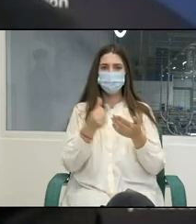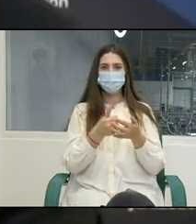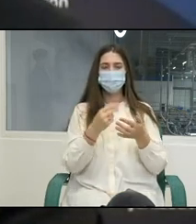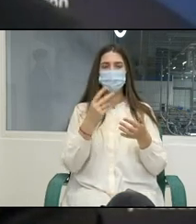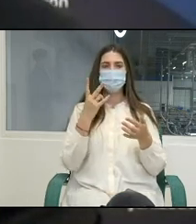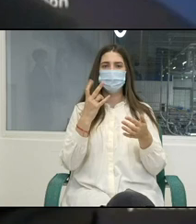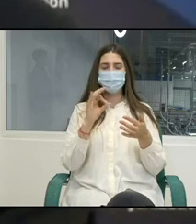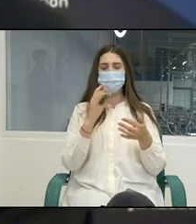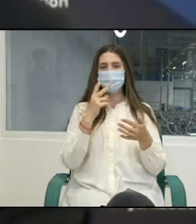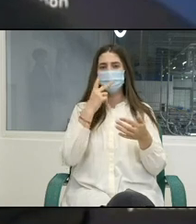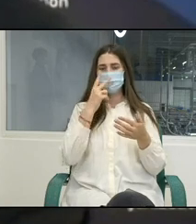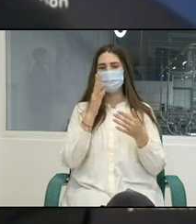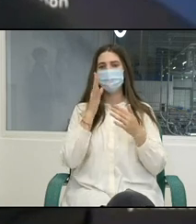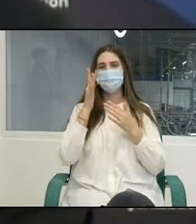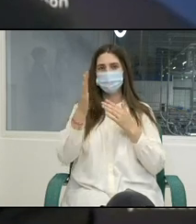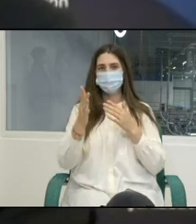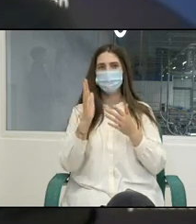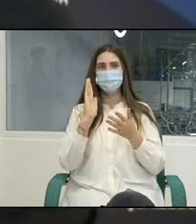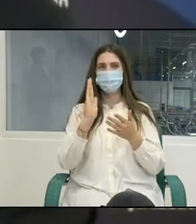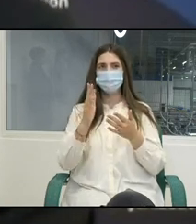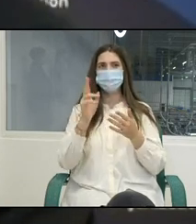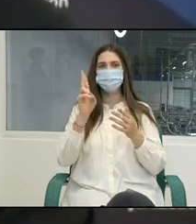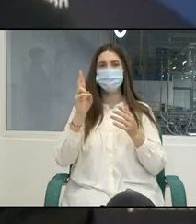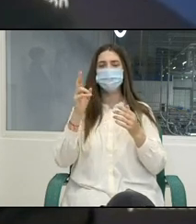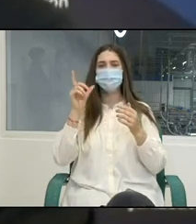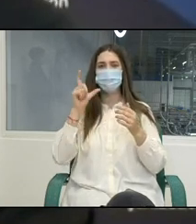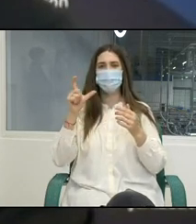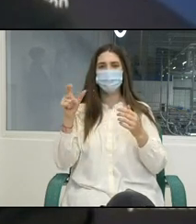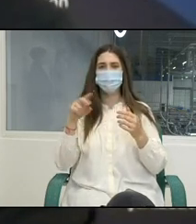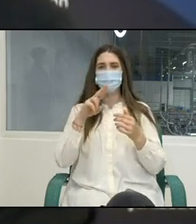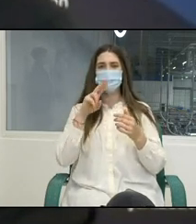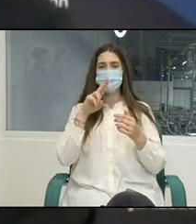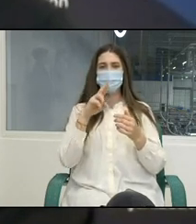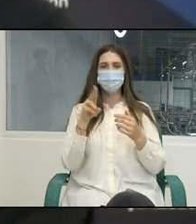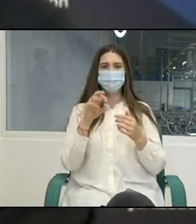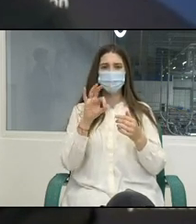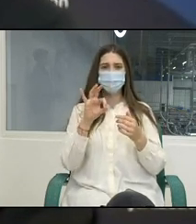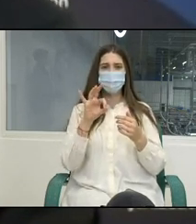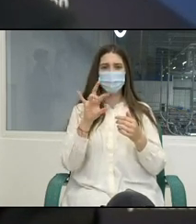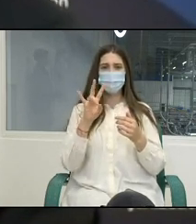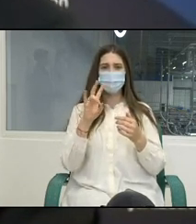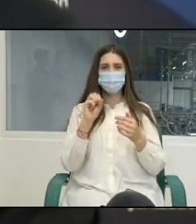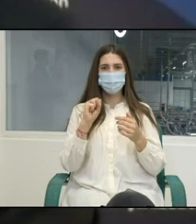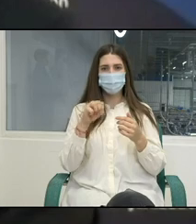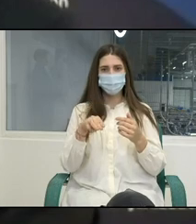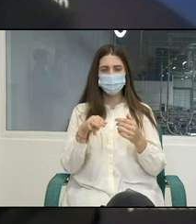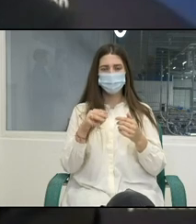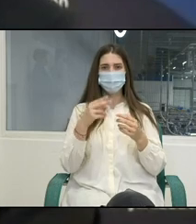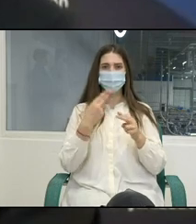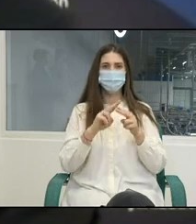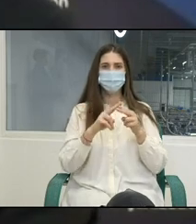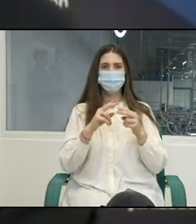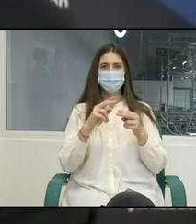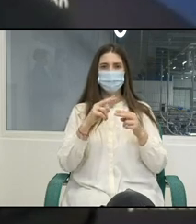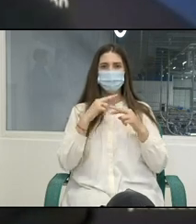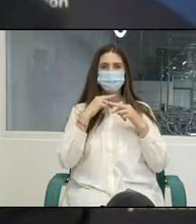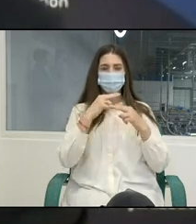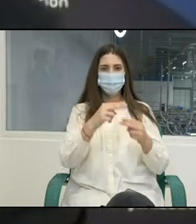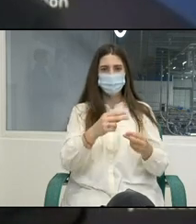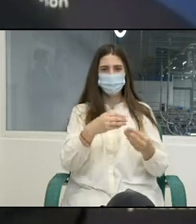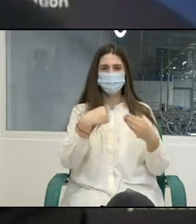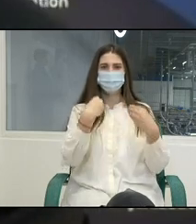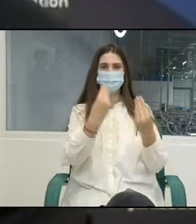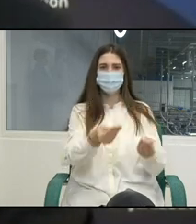surse multilaterale de la donatori multilaterali și bilaterali și ministrul mi-a oferit deja o idee de a